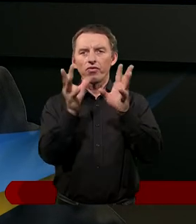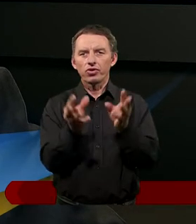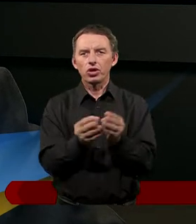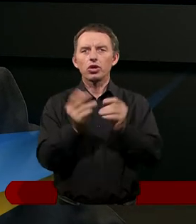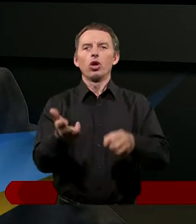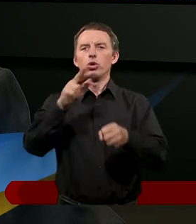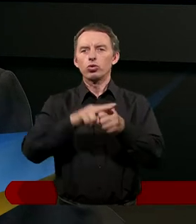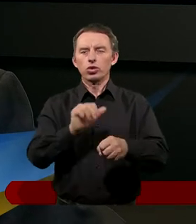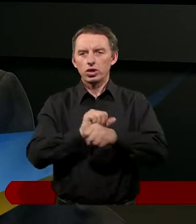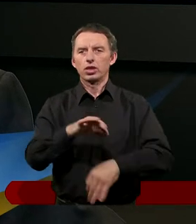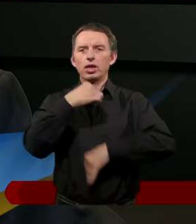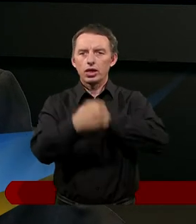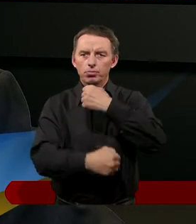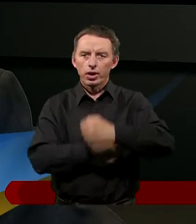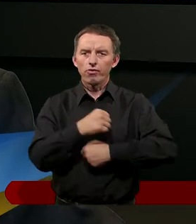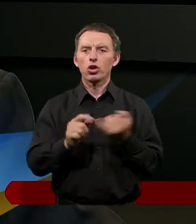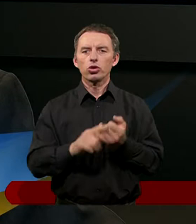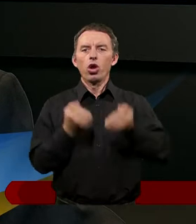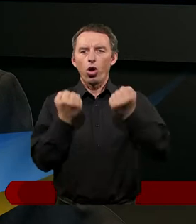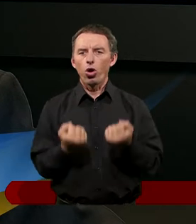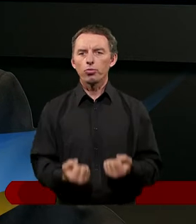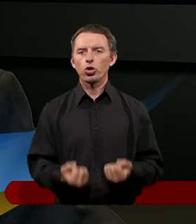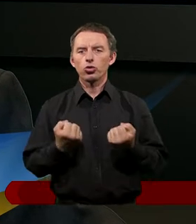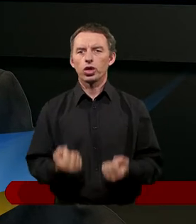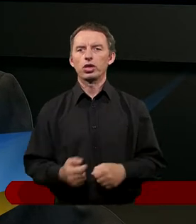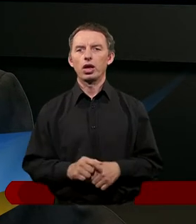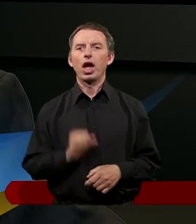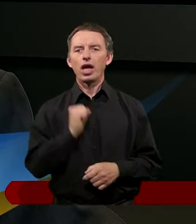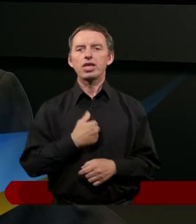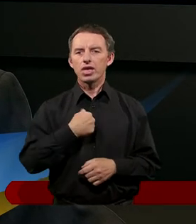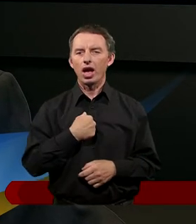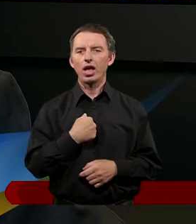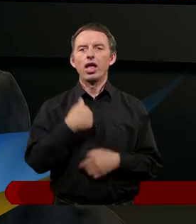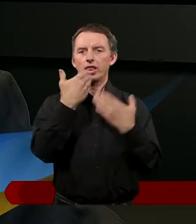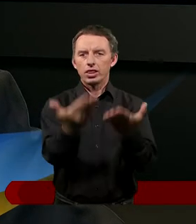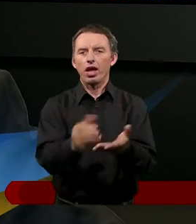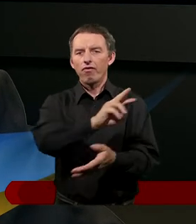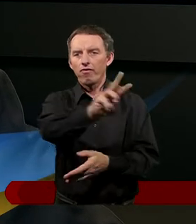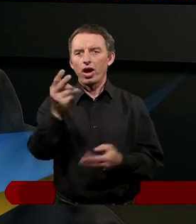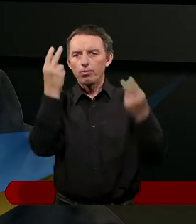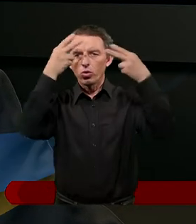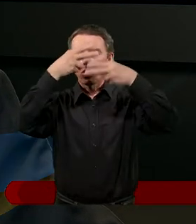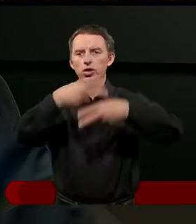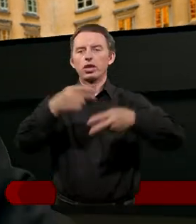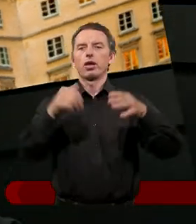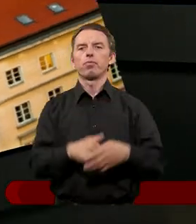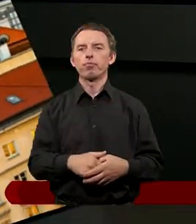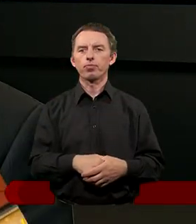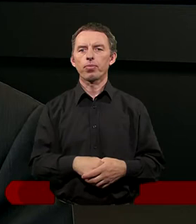którzy jesteście spracowani i obciążeni, a ja dam Wam ukojenie.